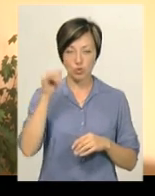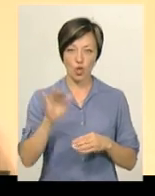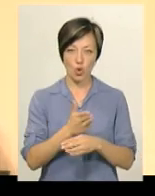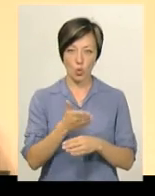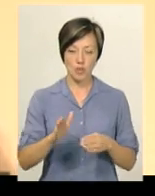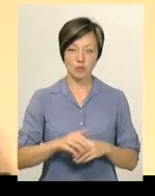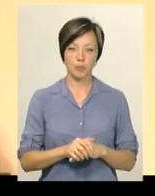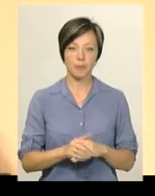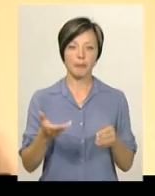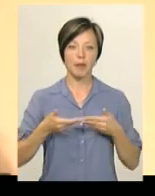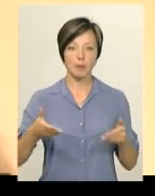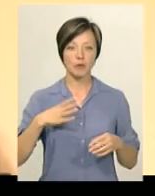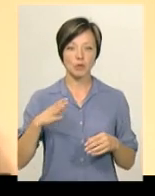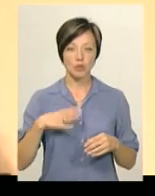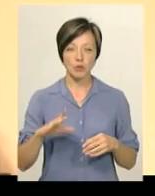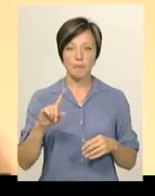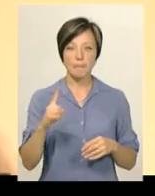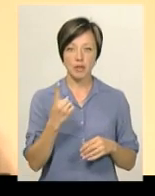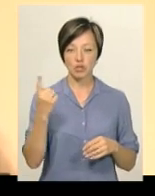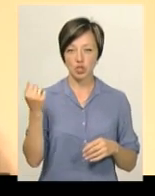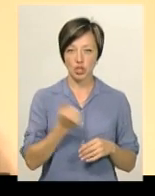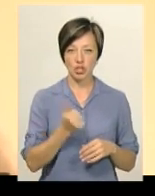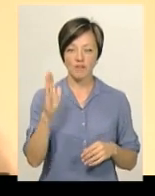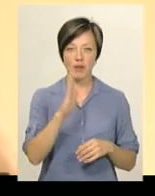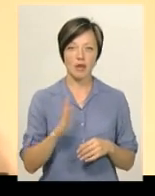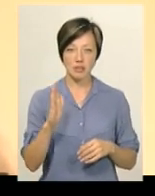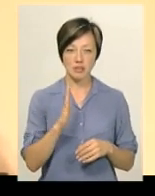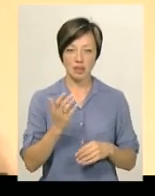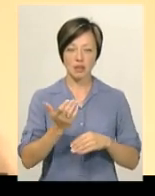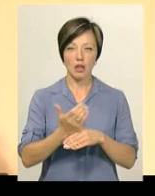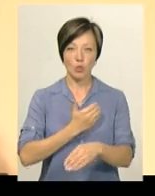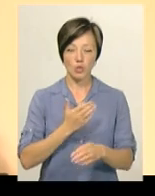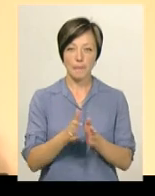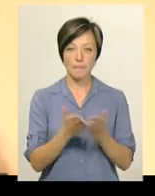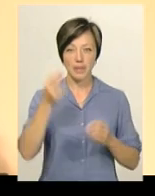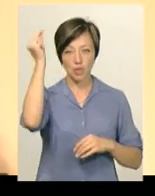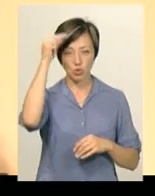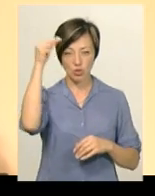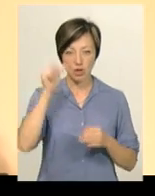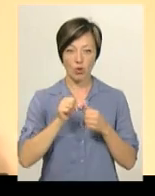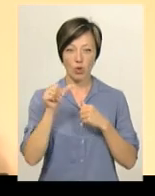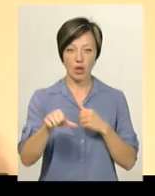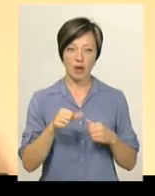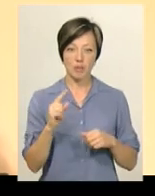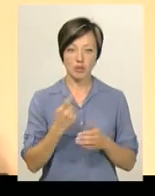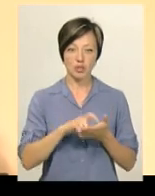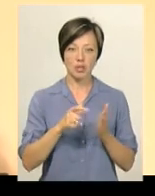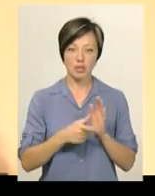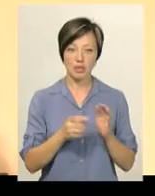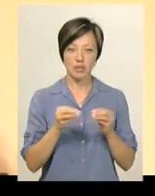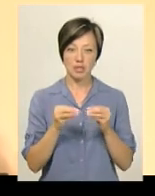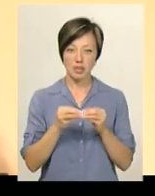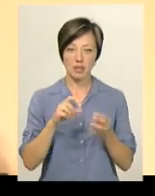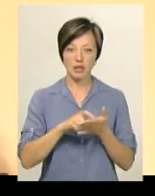розділу. Ми очікуємо вже в перші тижні вересня надходження підручників окремих для перших класів та